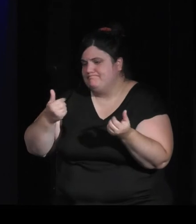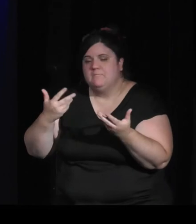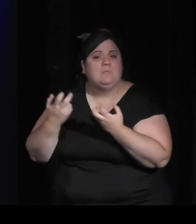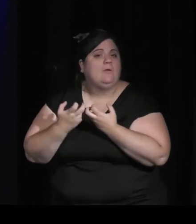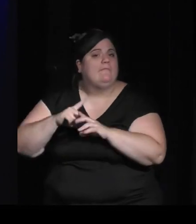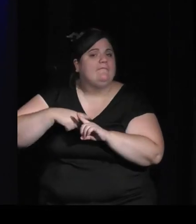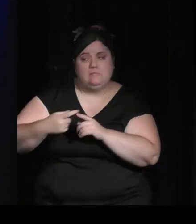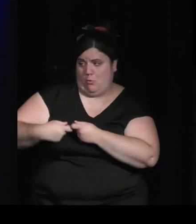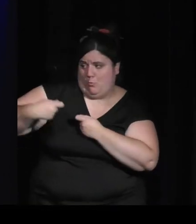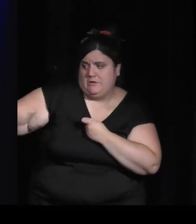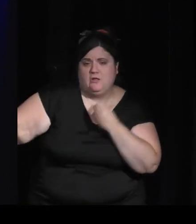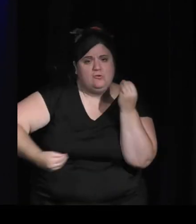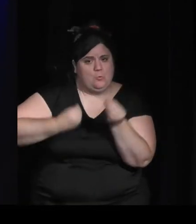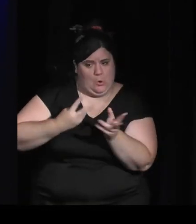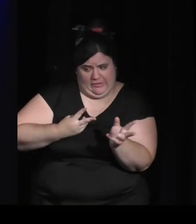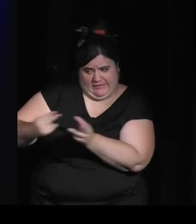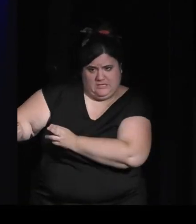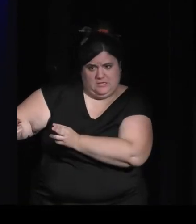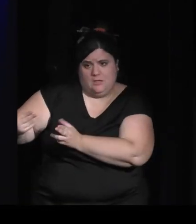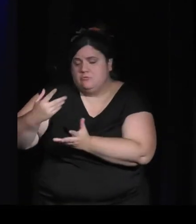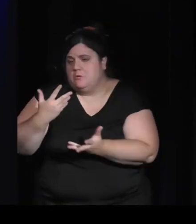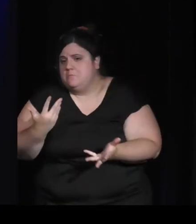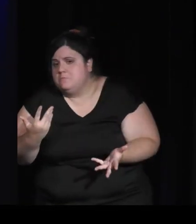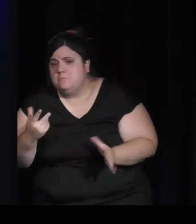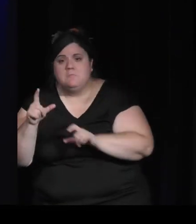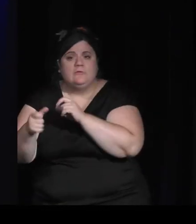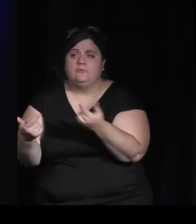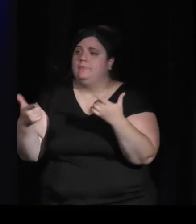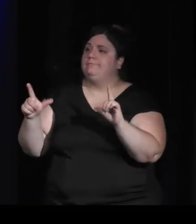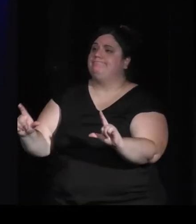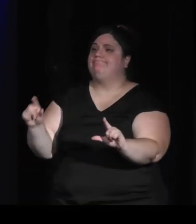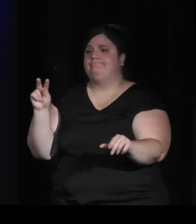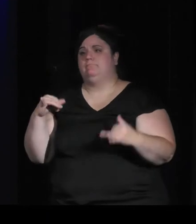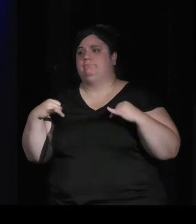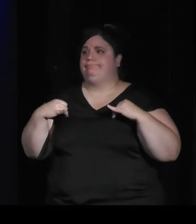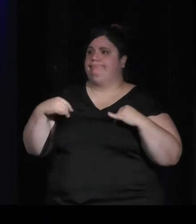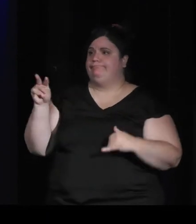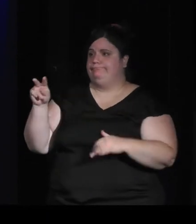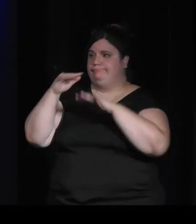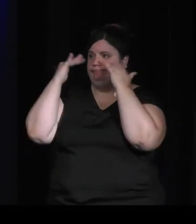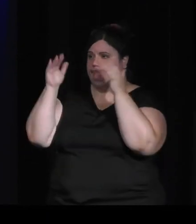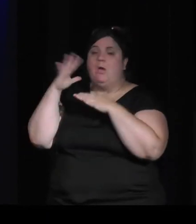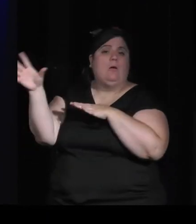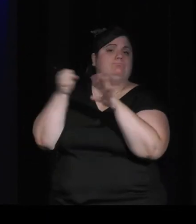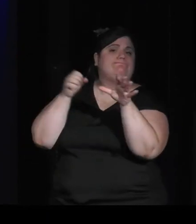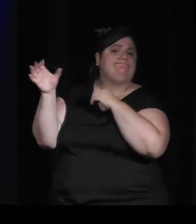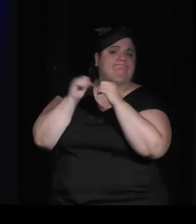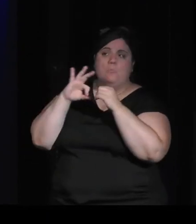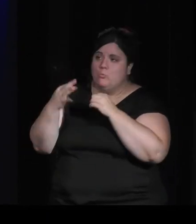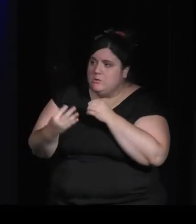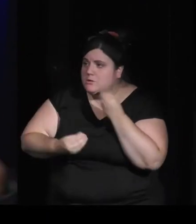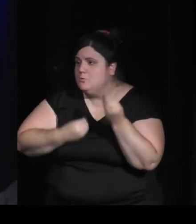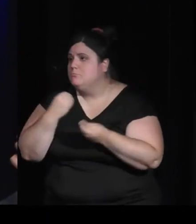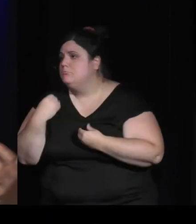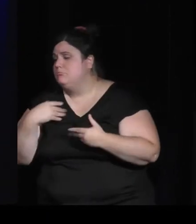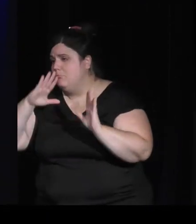-métrage ou dans la série, les personnes sont devant les écrans, ils sont passifs, ils prennent l'information, ils en prennent ce qu'ils veulent, ils décident de rester ou de ne